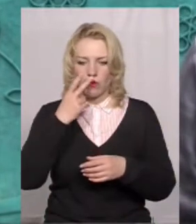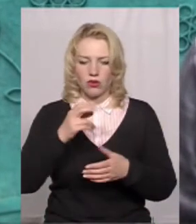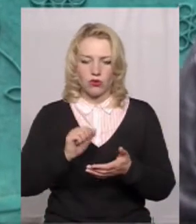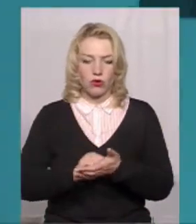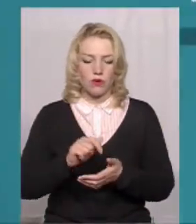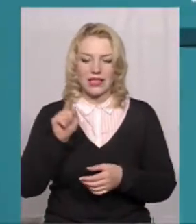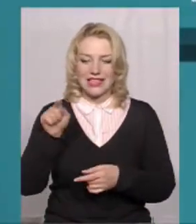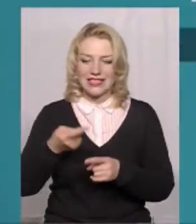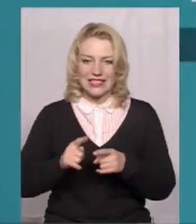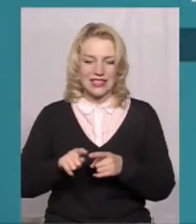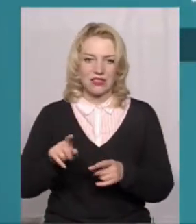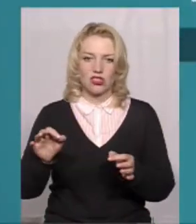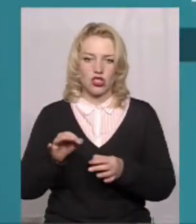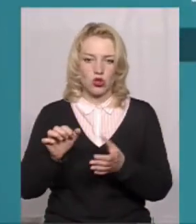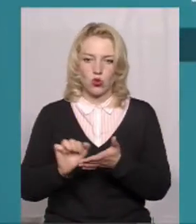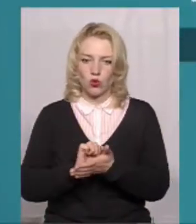не показують нічого.